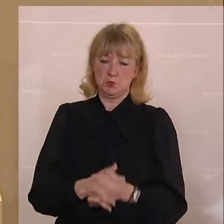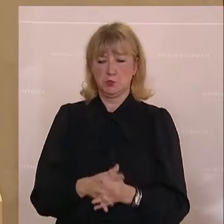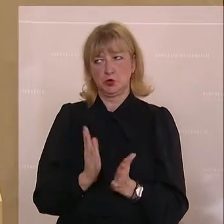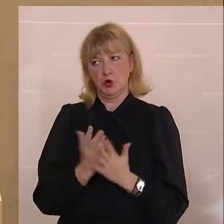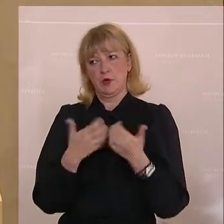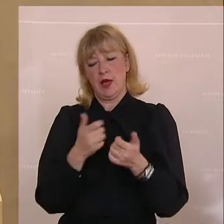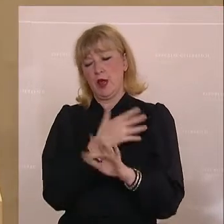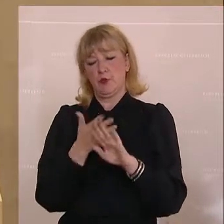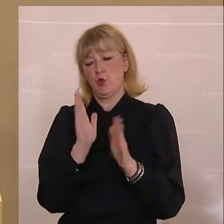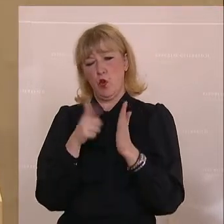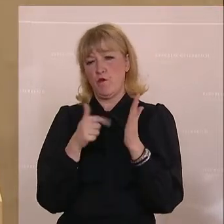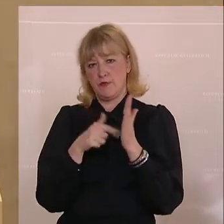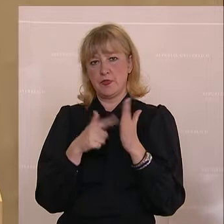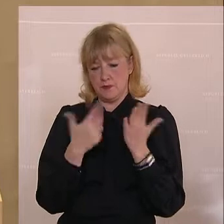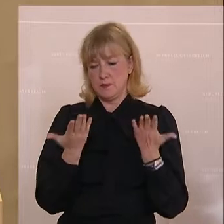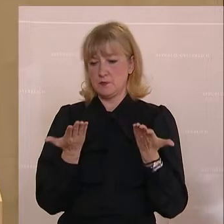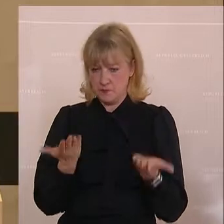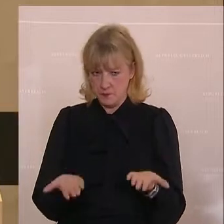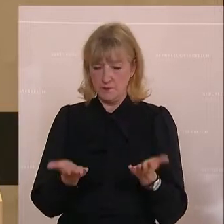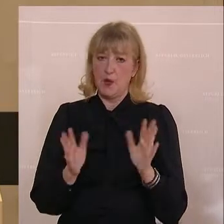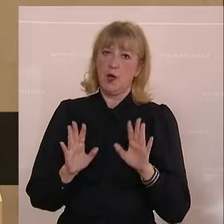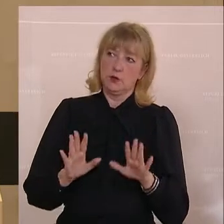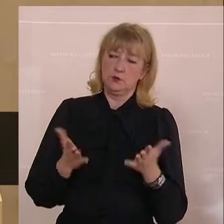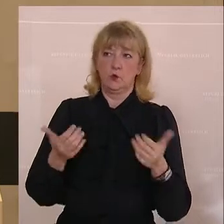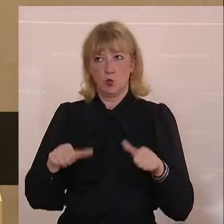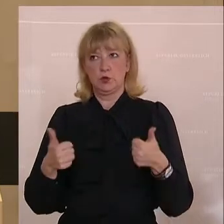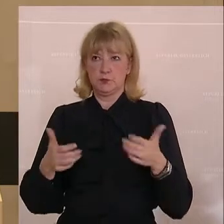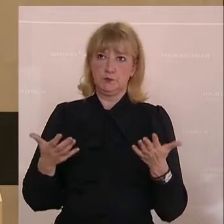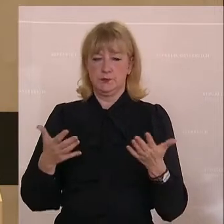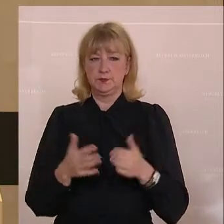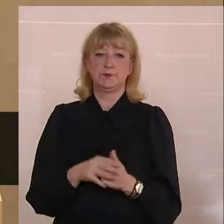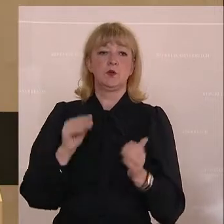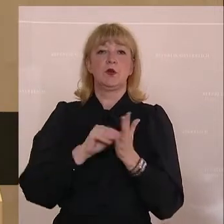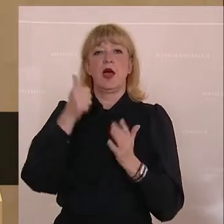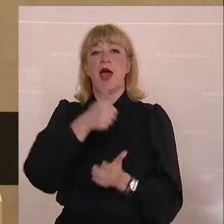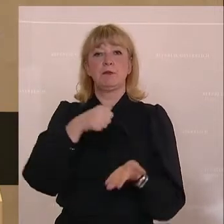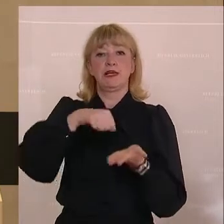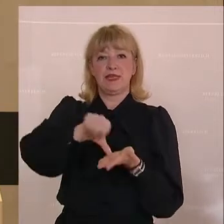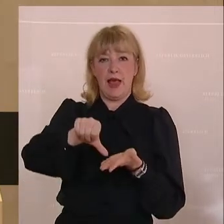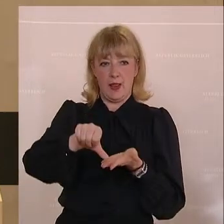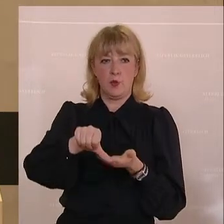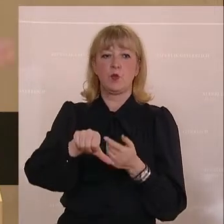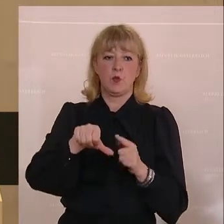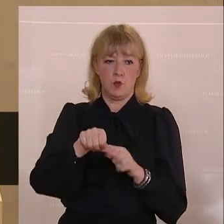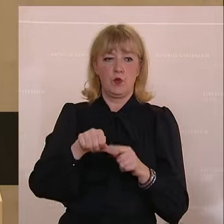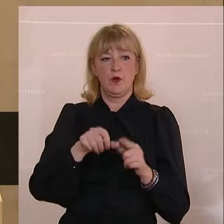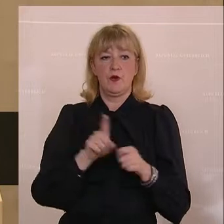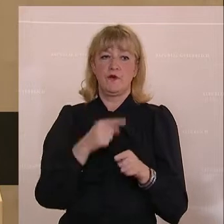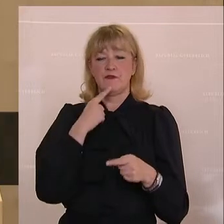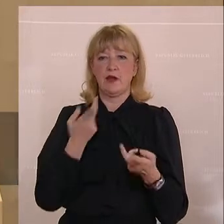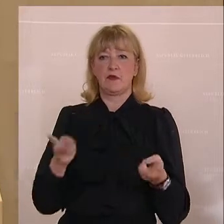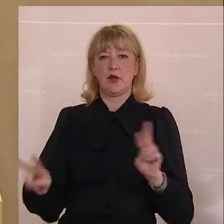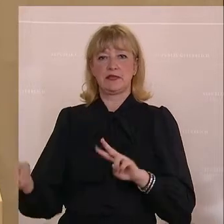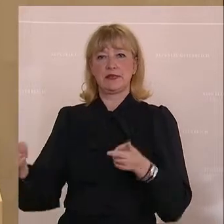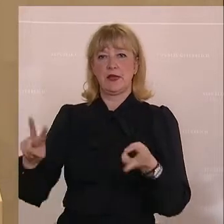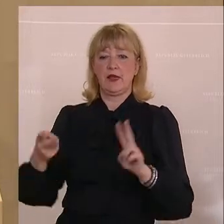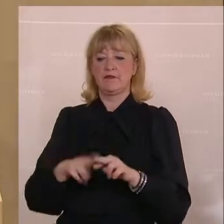erklärt, so weit, so wenig gut. Es gibt dann noch einmal Zahlungen und da wird es versucht mit irgendwelchen Tricks herumzutun und zu sagen,